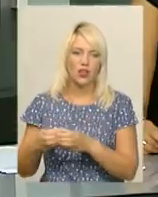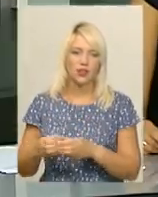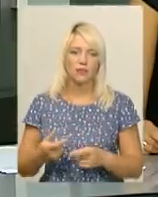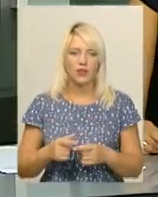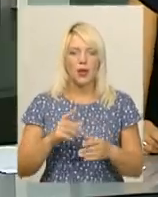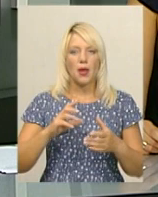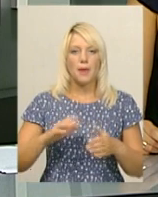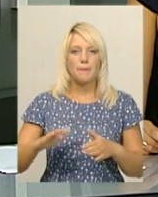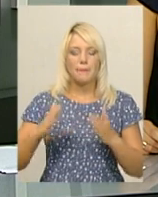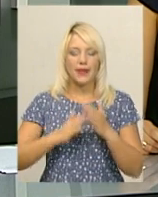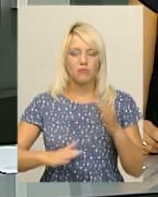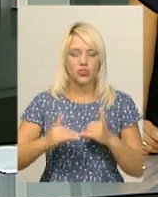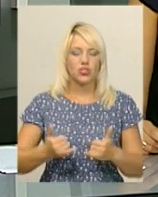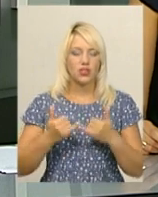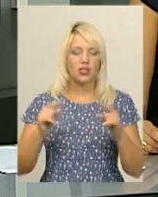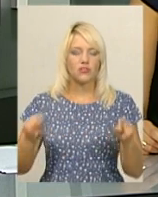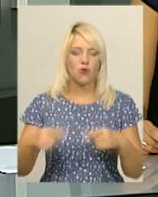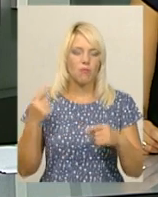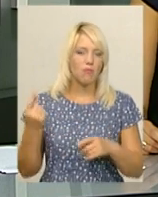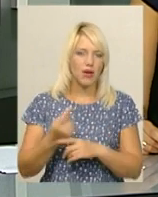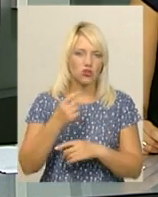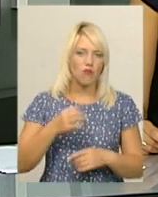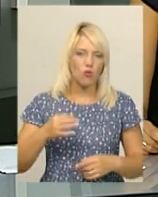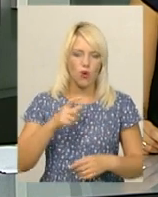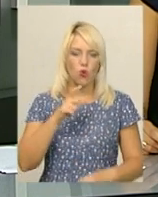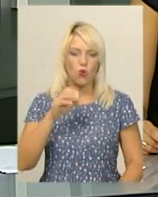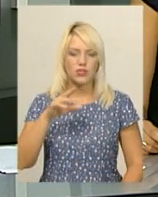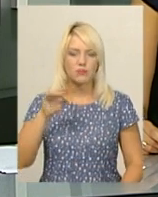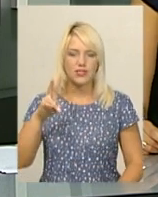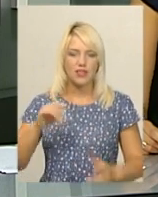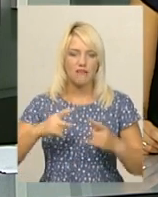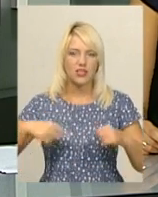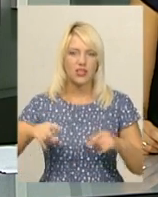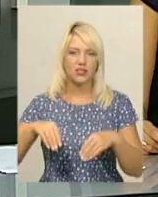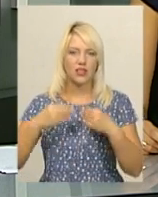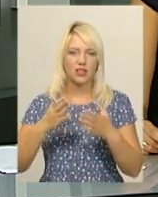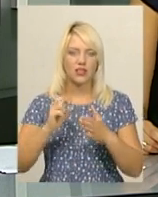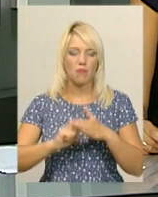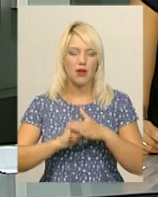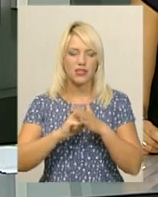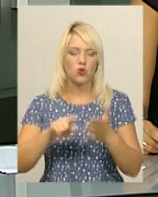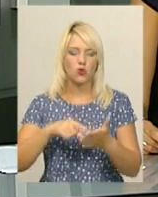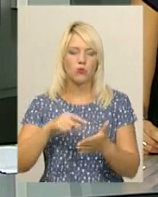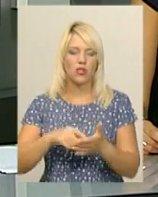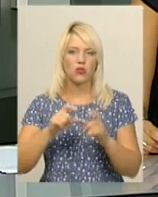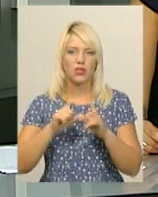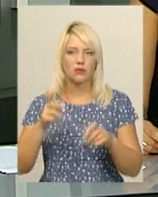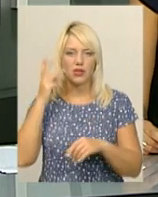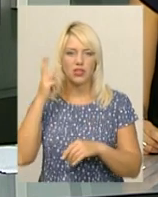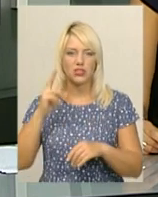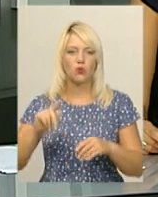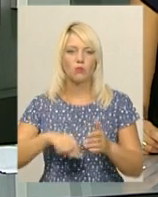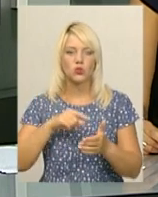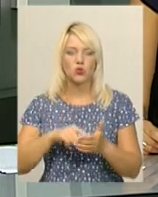Приміщення для створення першого в області хоспісного відділення надали на базі комунального закладу Хмельницького міського лікувально